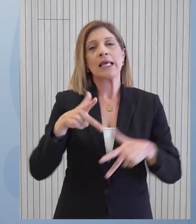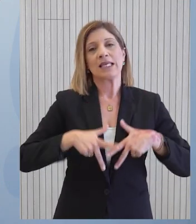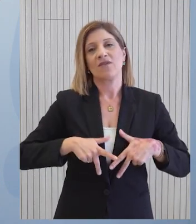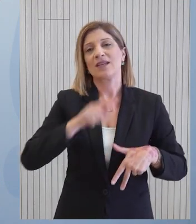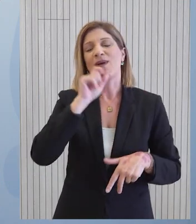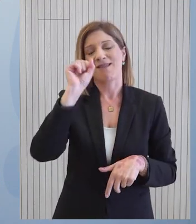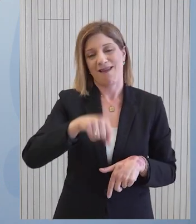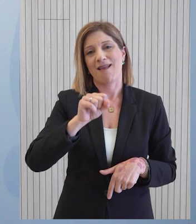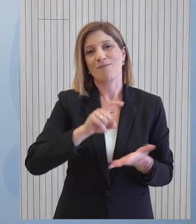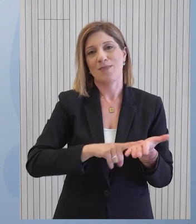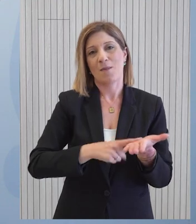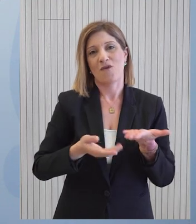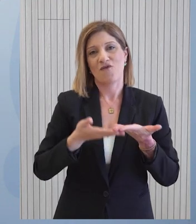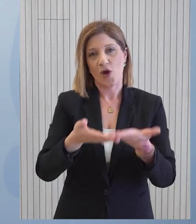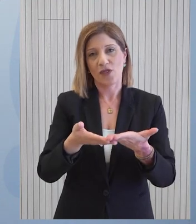και αιτειολογημένο.